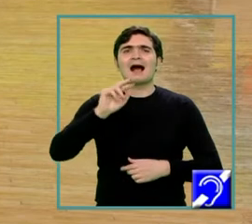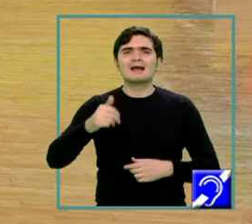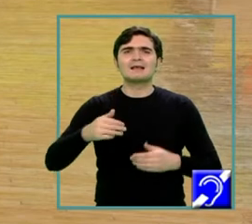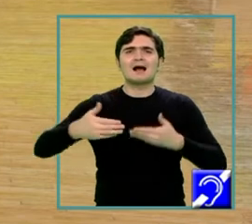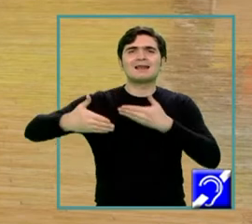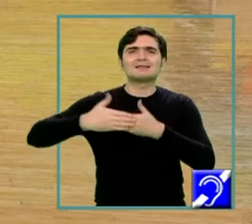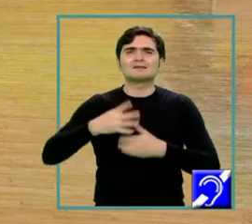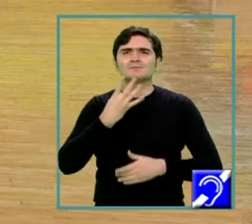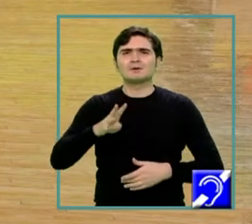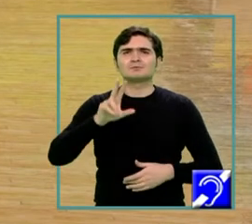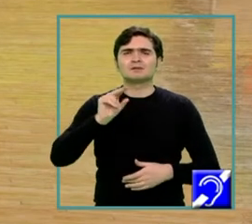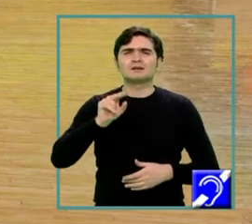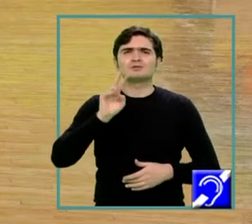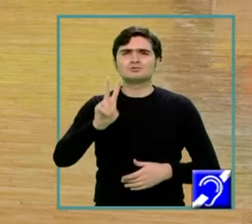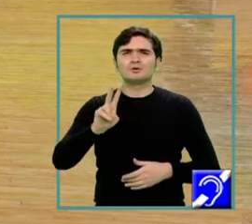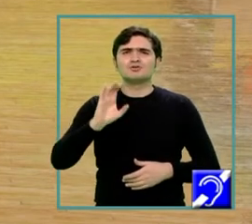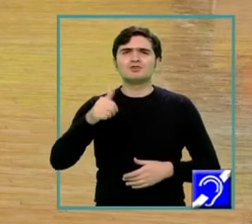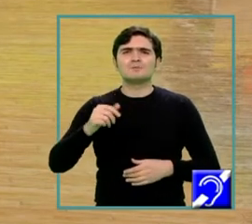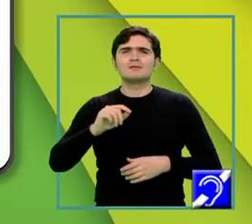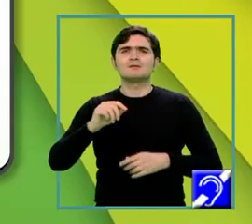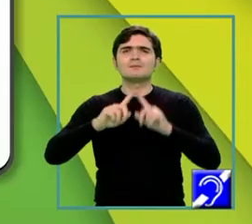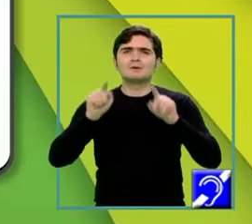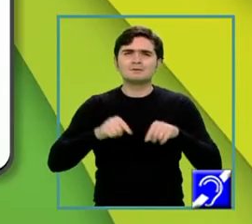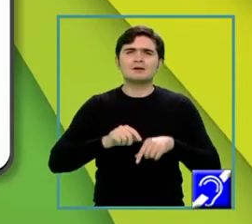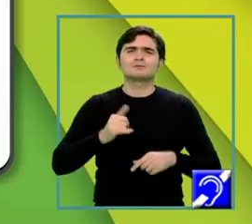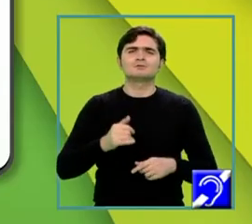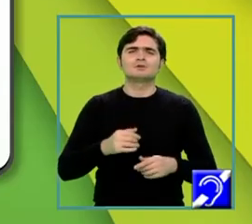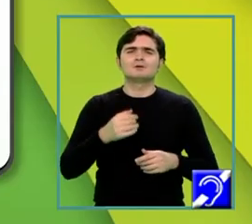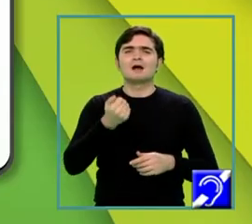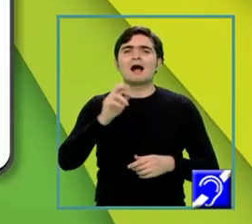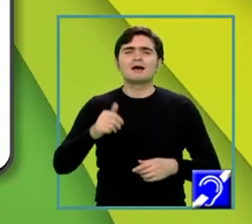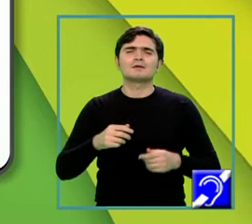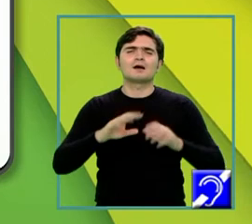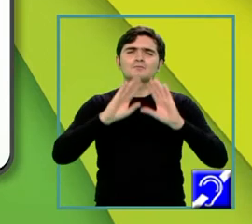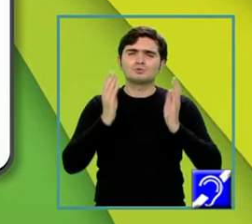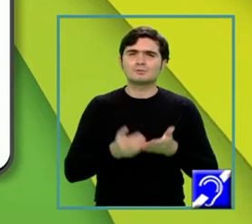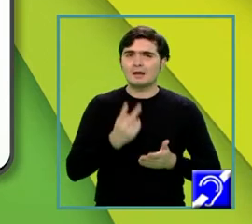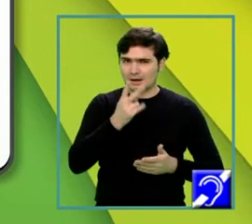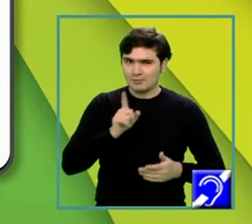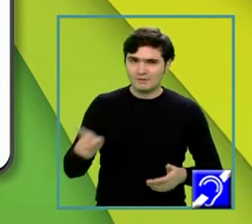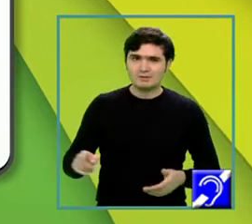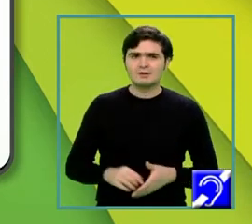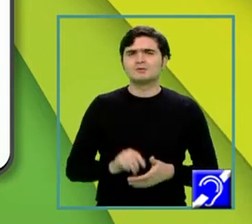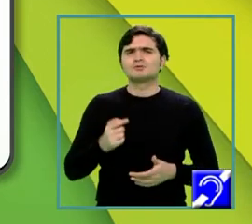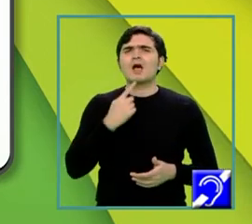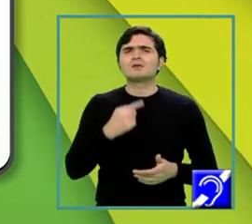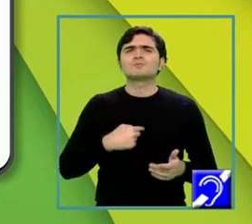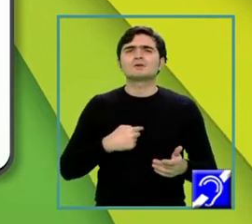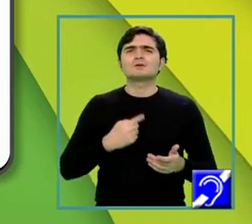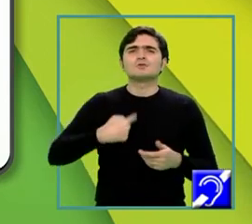pătrați și area totală 432 plus 216 radical din 3 centimetri pătrați. Și atunci ni se cere să